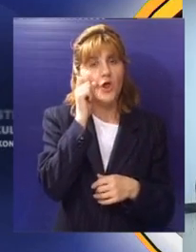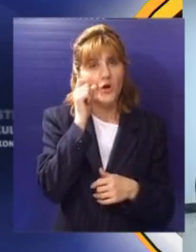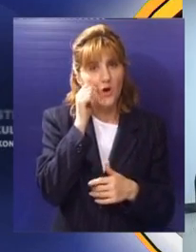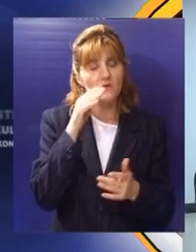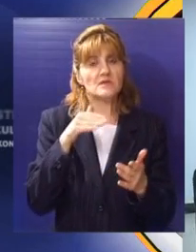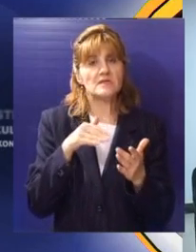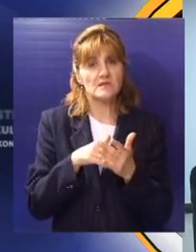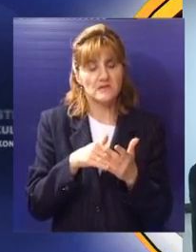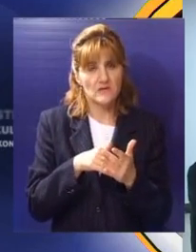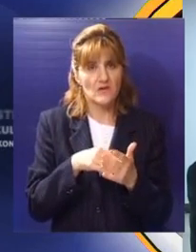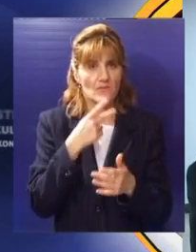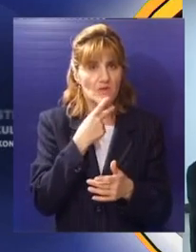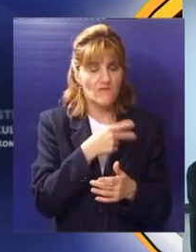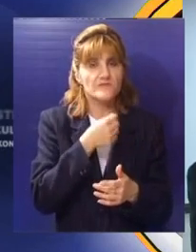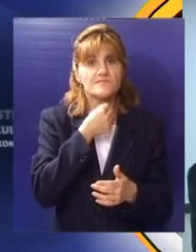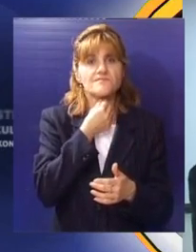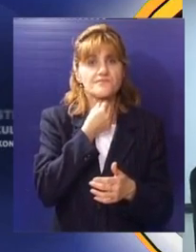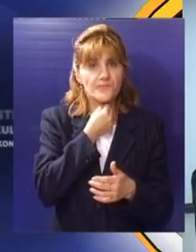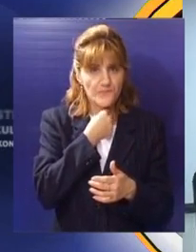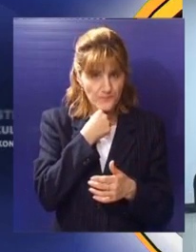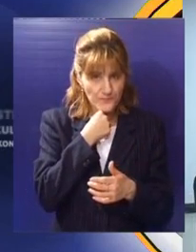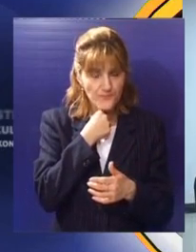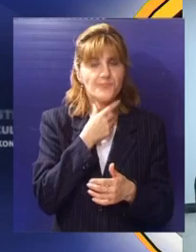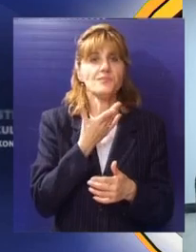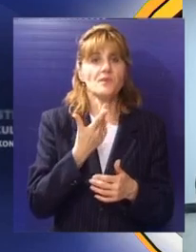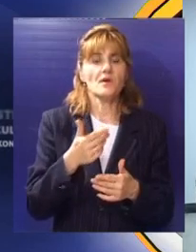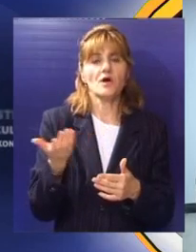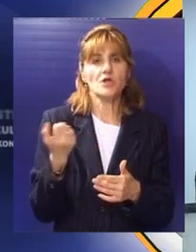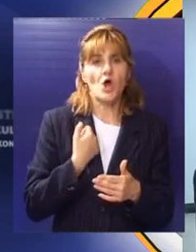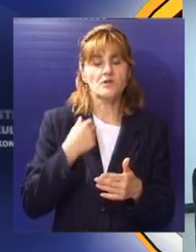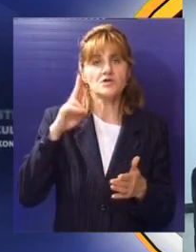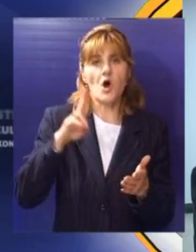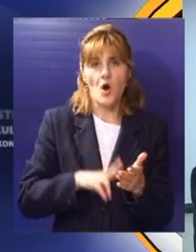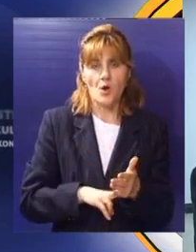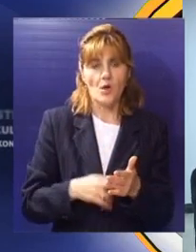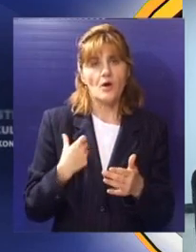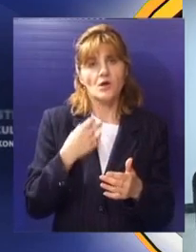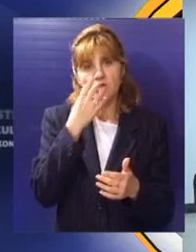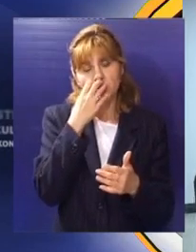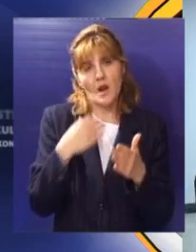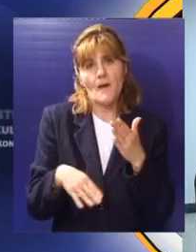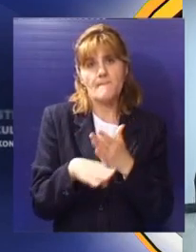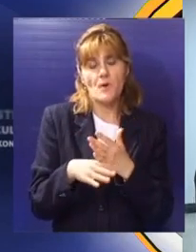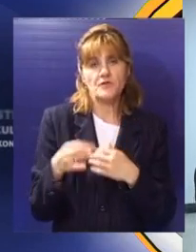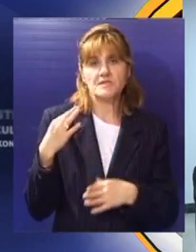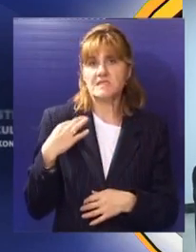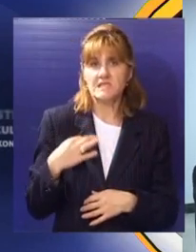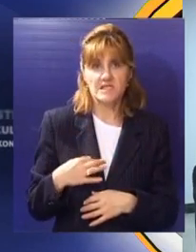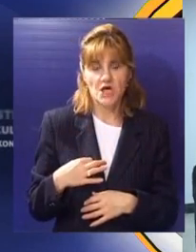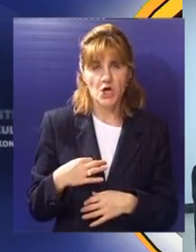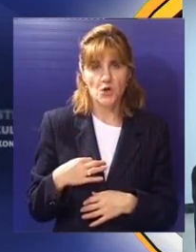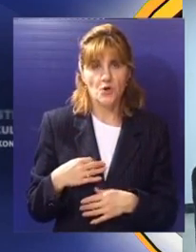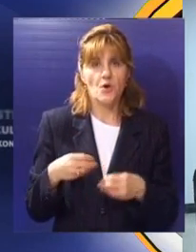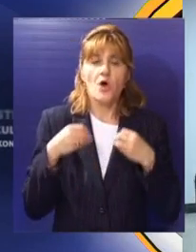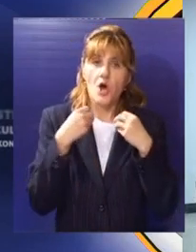roditelji probutati jednostavno tu tešku prilu i doniti odluku da želimo pomoći našem sinu i onda se